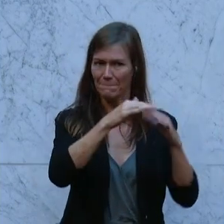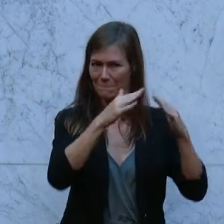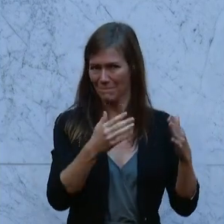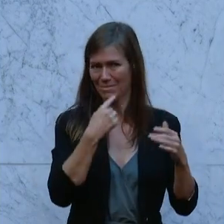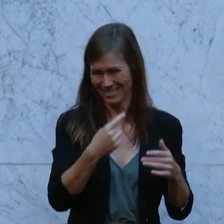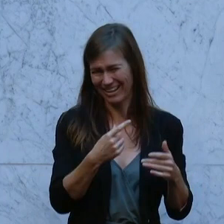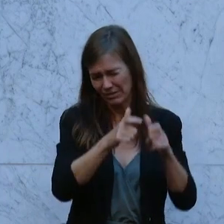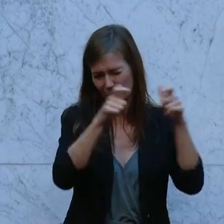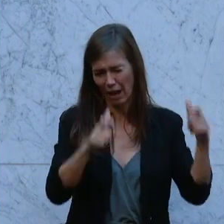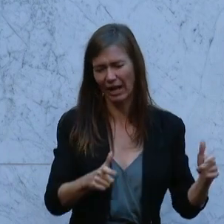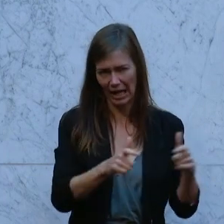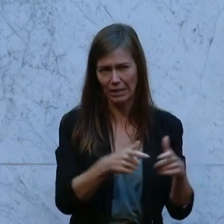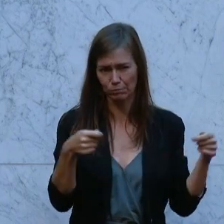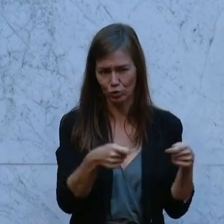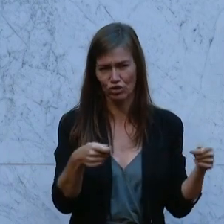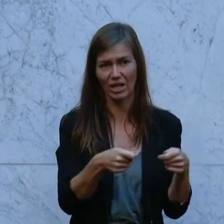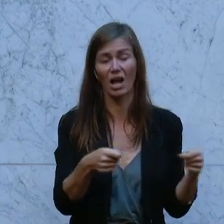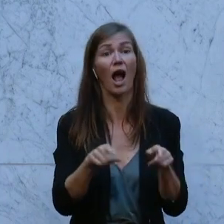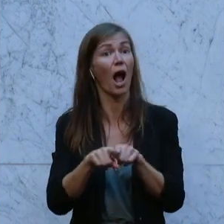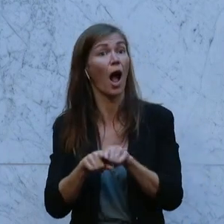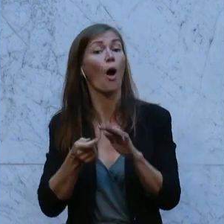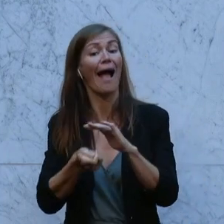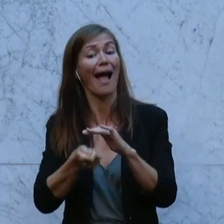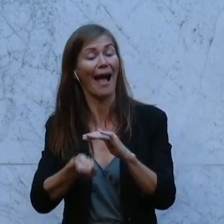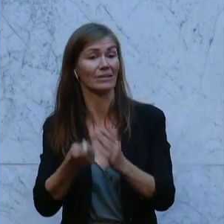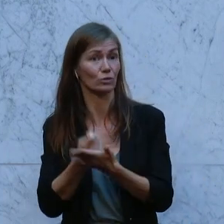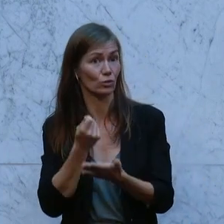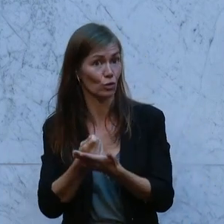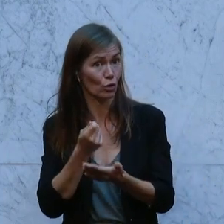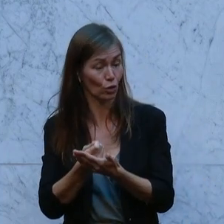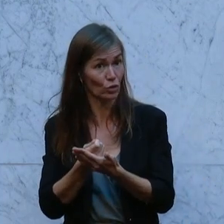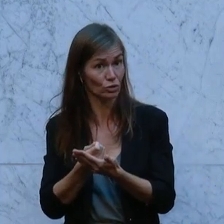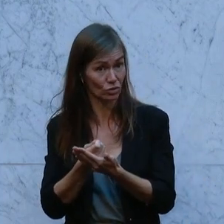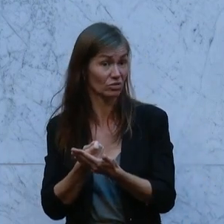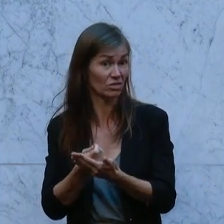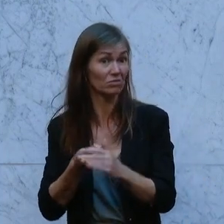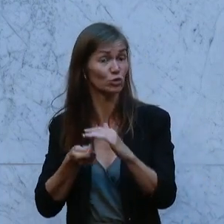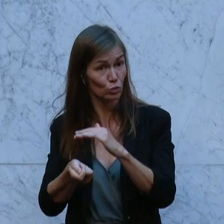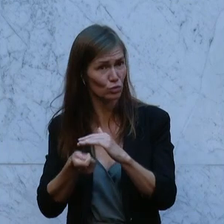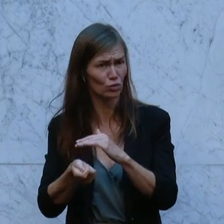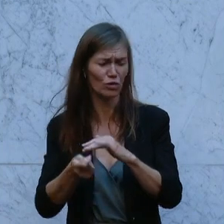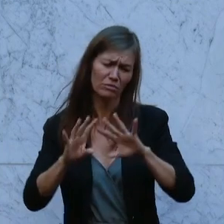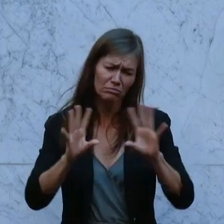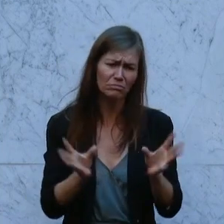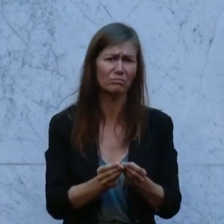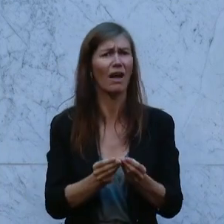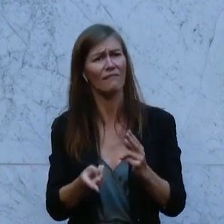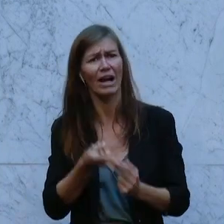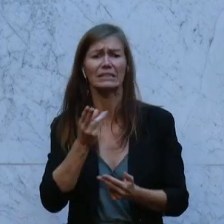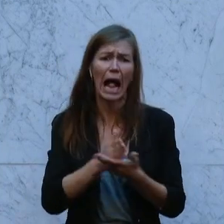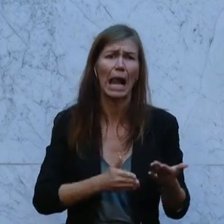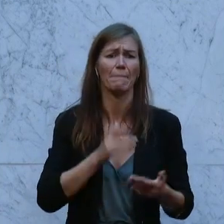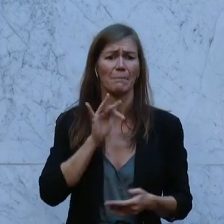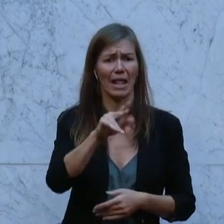Heizkostenzuschuss. Wir haben dafür 450 Millionen Euro, also fast eine halbe Milliarde in die Hand genommen für die Zuschüsse in den Bundesländern.